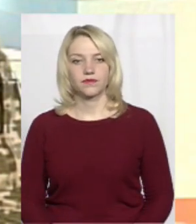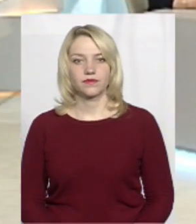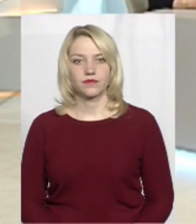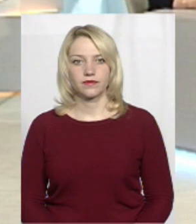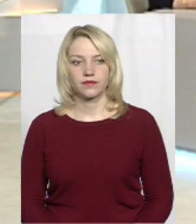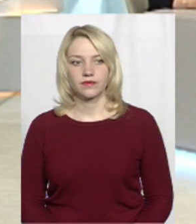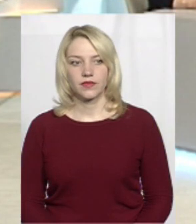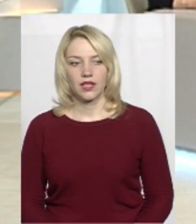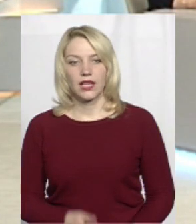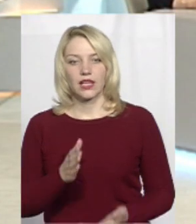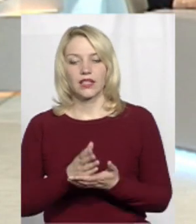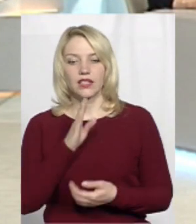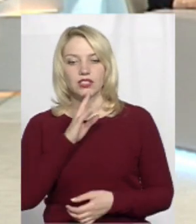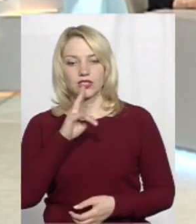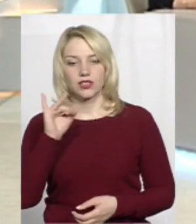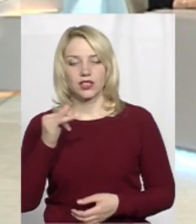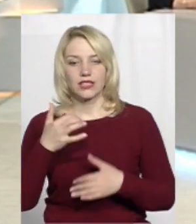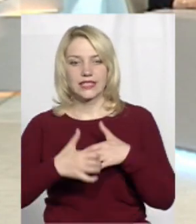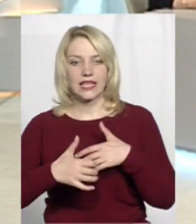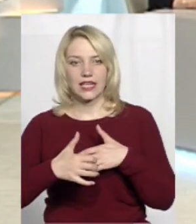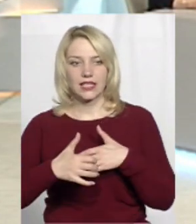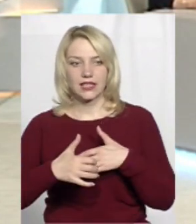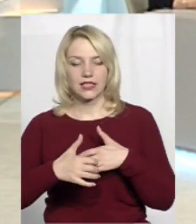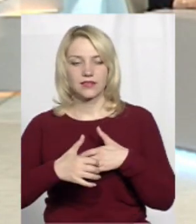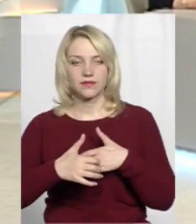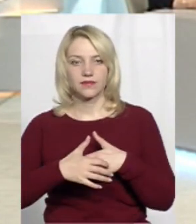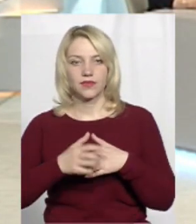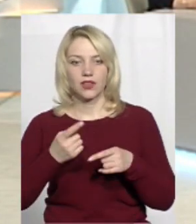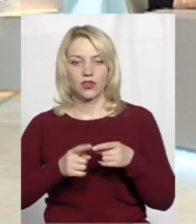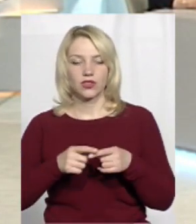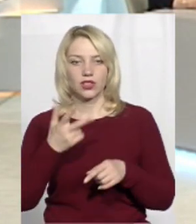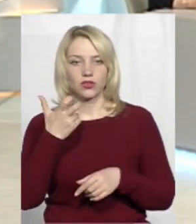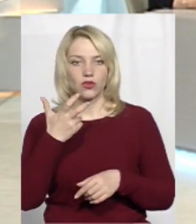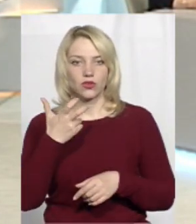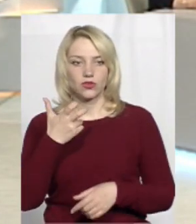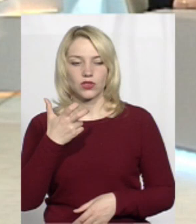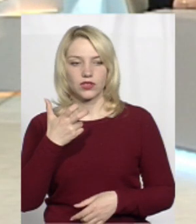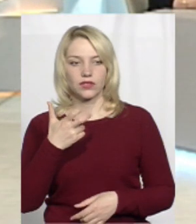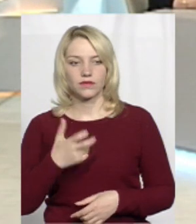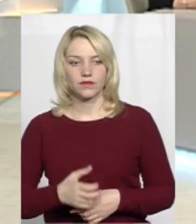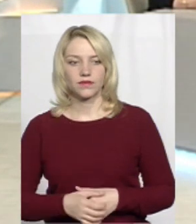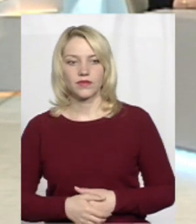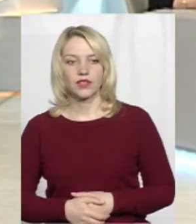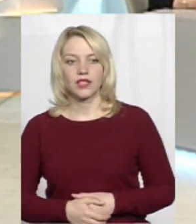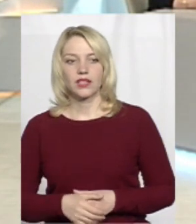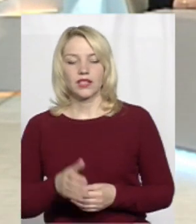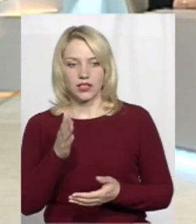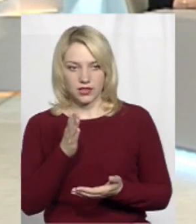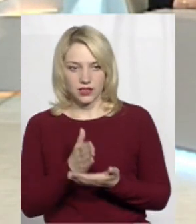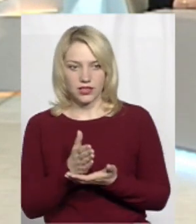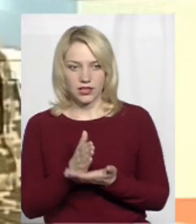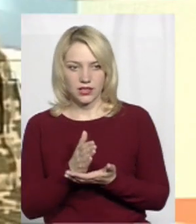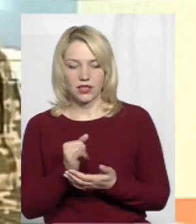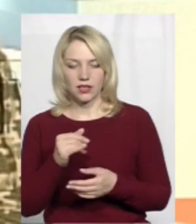Є жінки серед отих трьохсот? Підписують контракти і